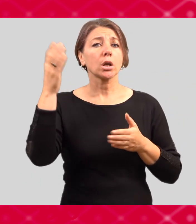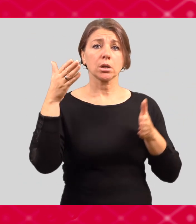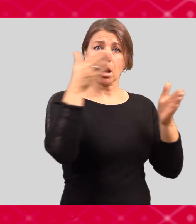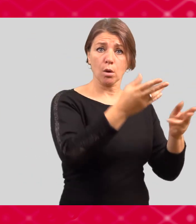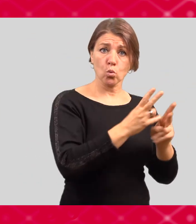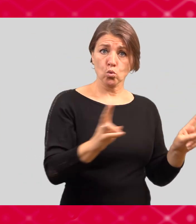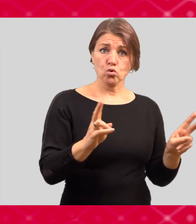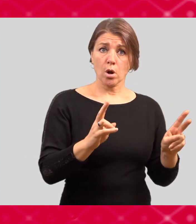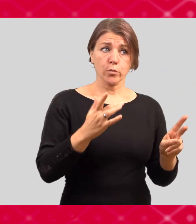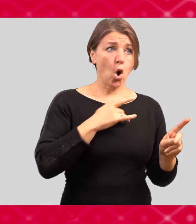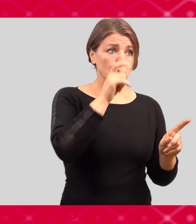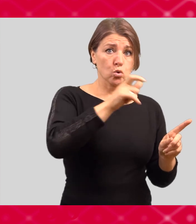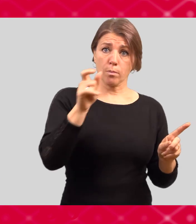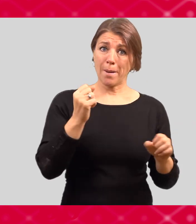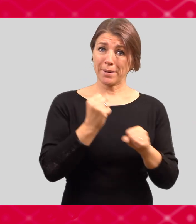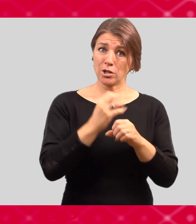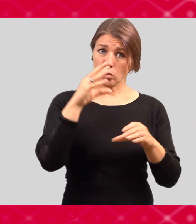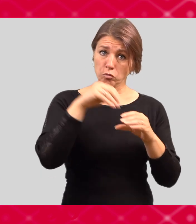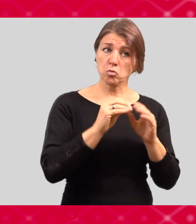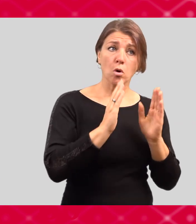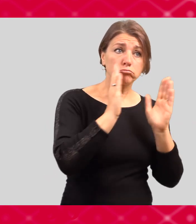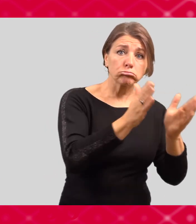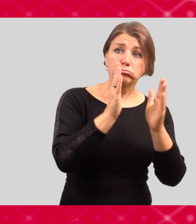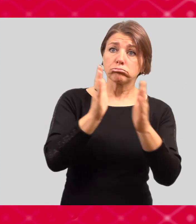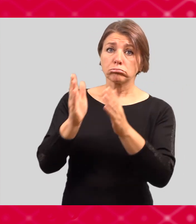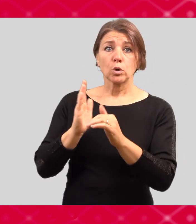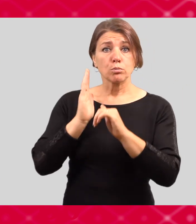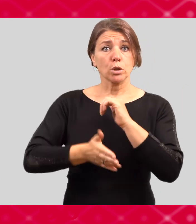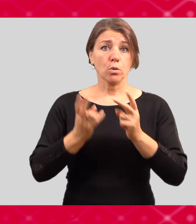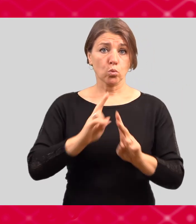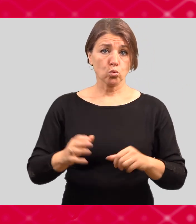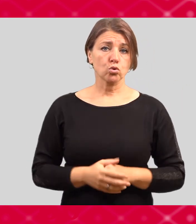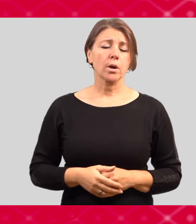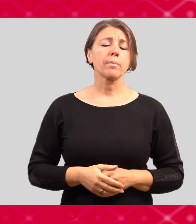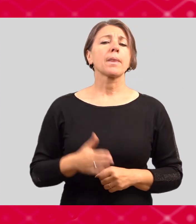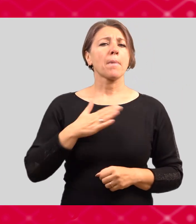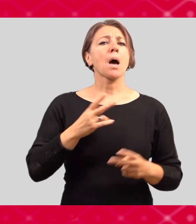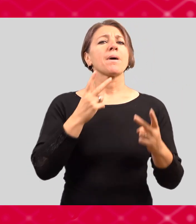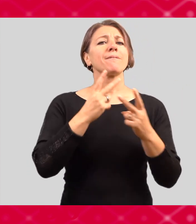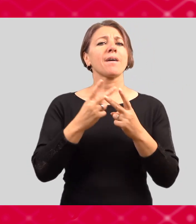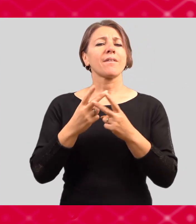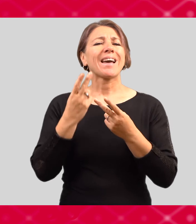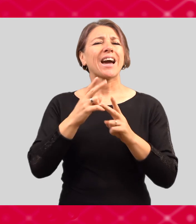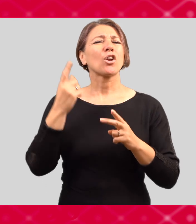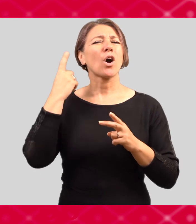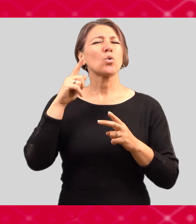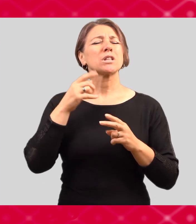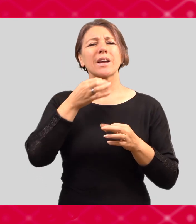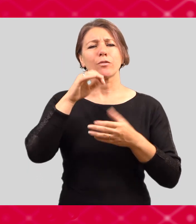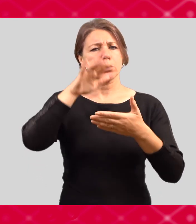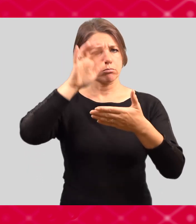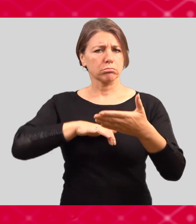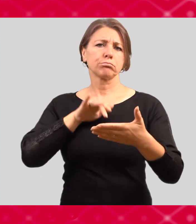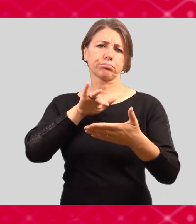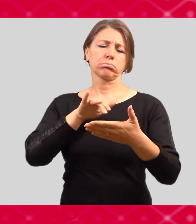Takže určitě se nebojte, pokud se s něčím takovým setkáte. Doufám, že celé vaše studium proběhne